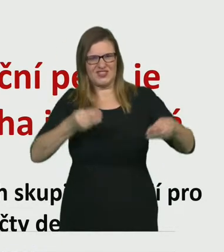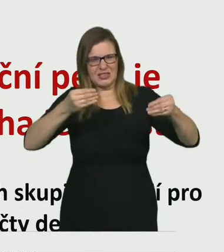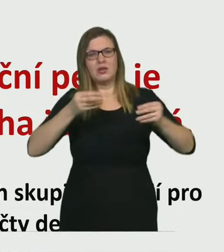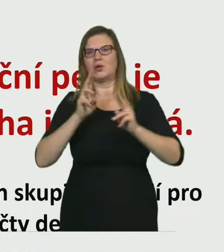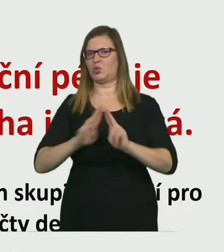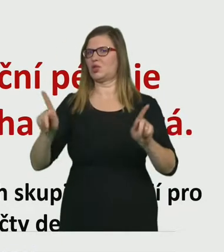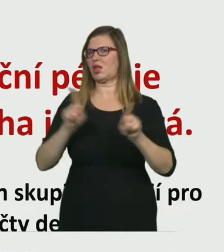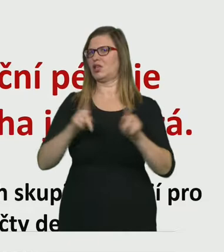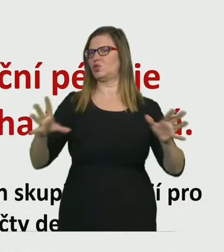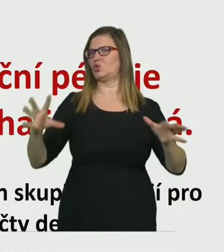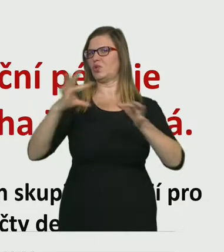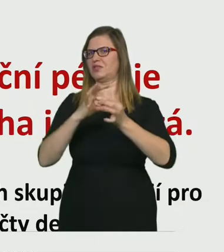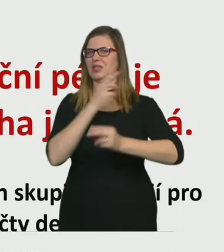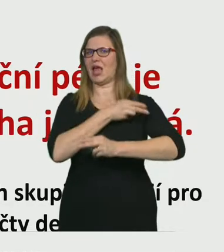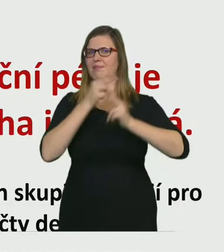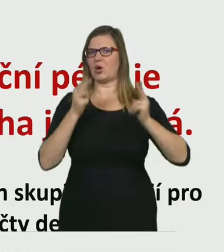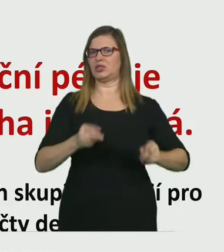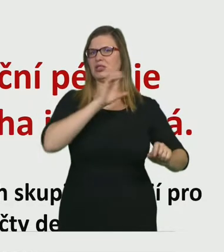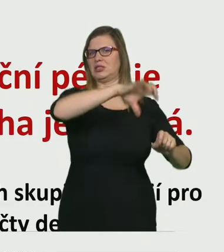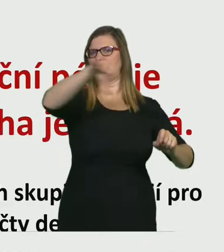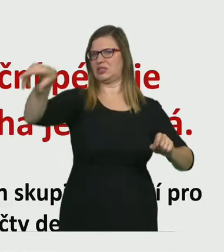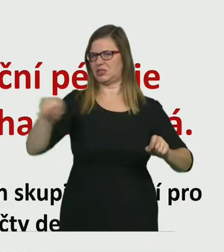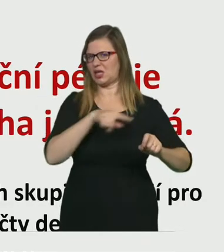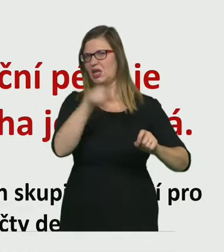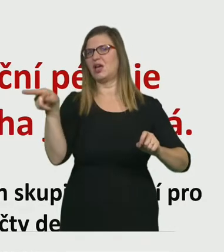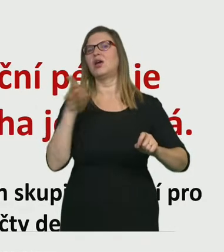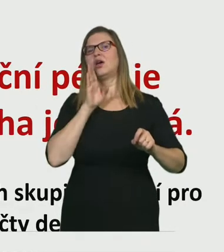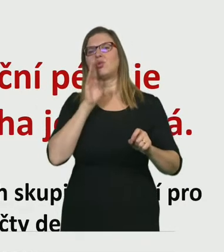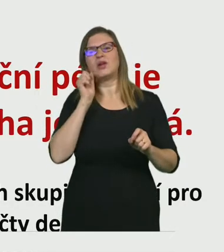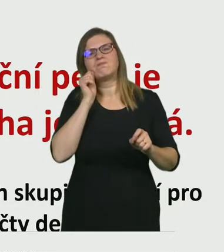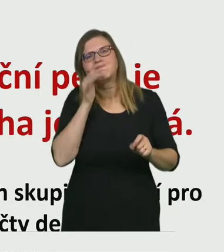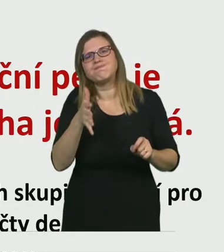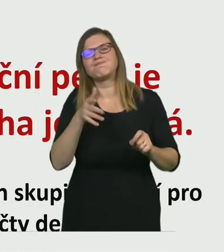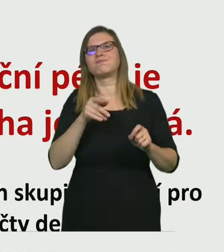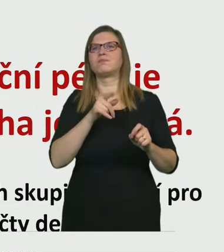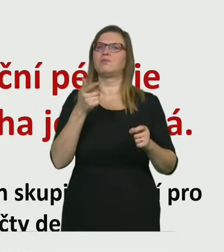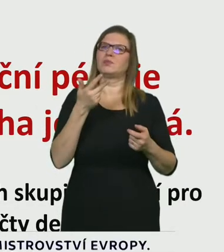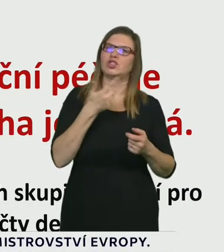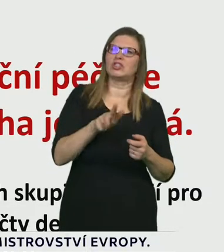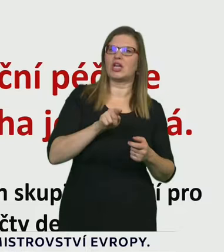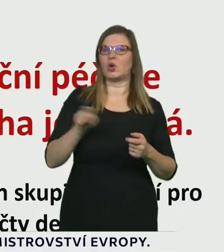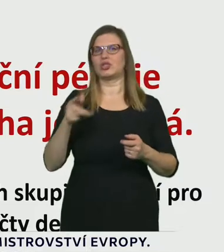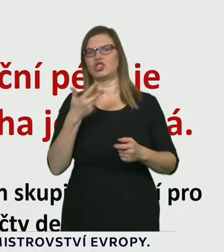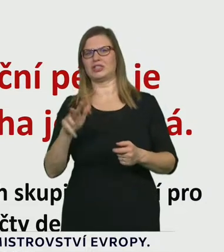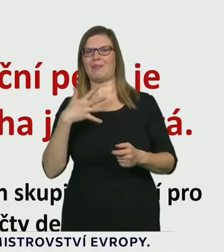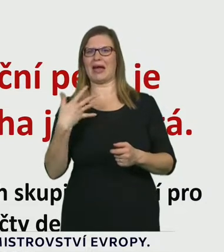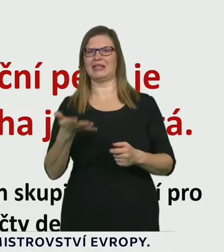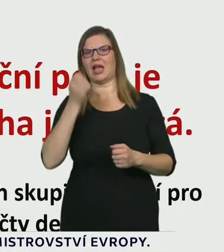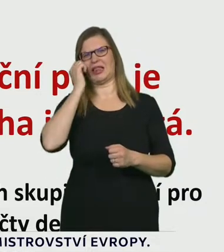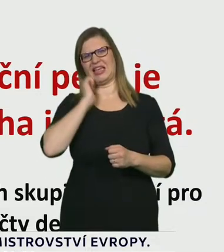říkají, že denně do nemocnic bude v následujících dnech proudit minimálně 300 až 350 nově